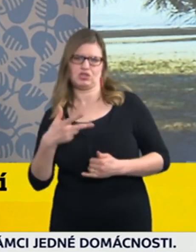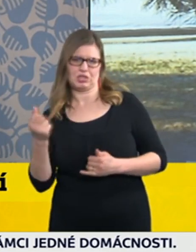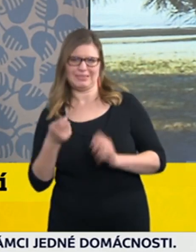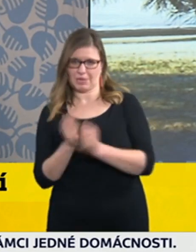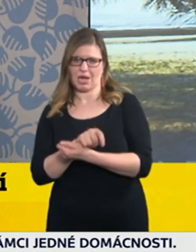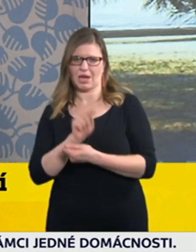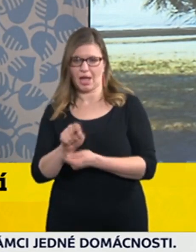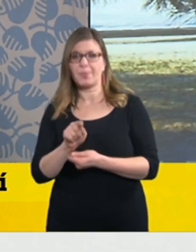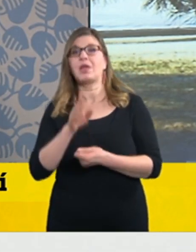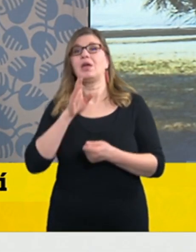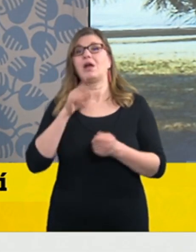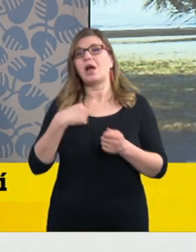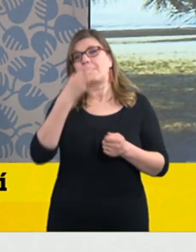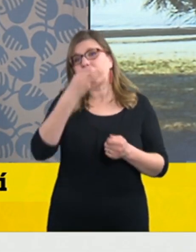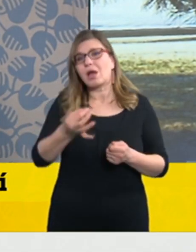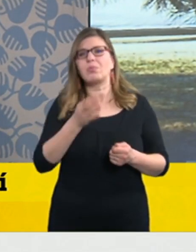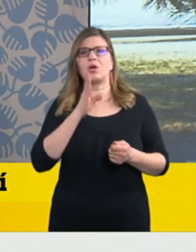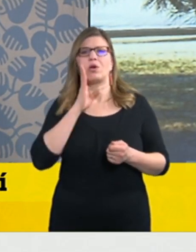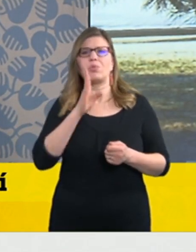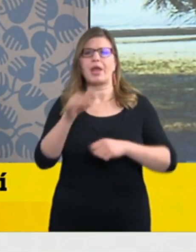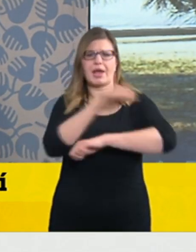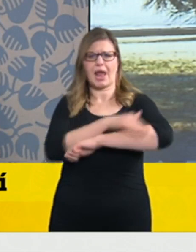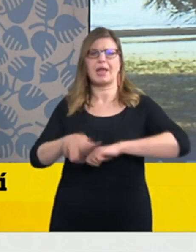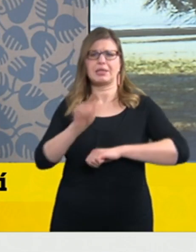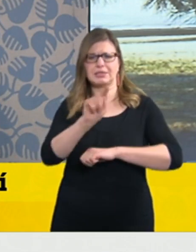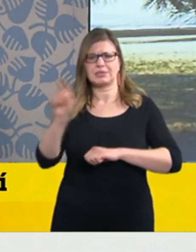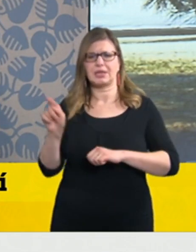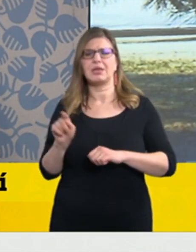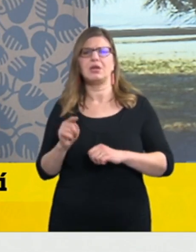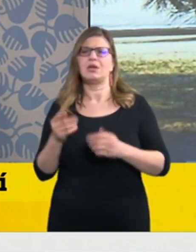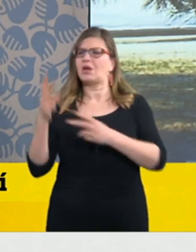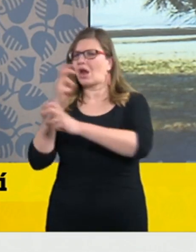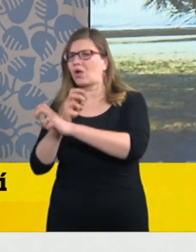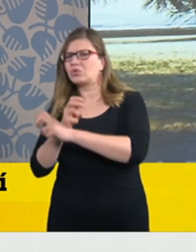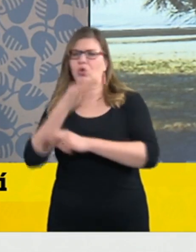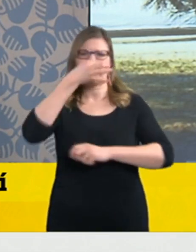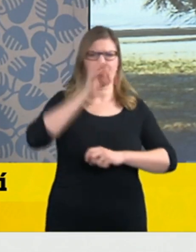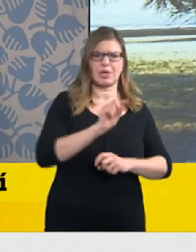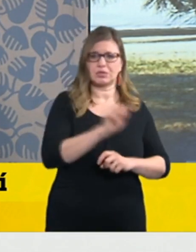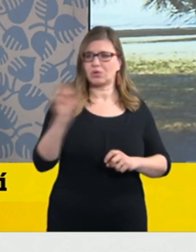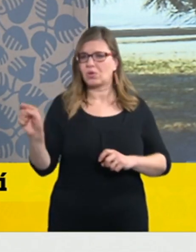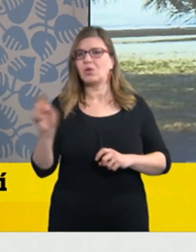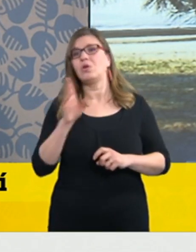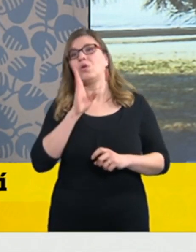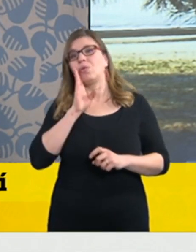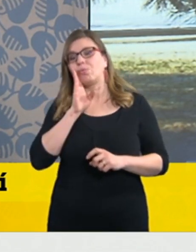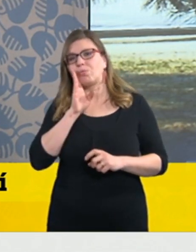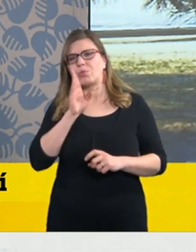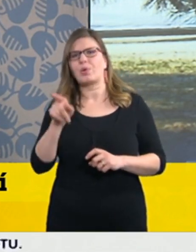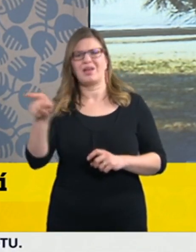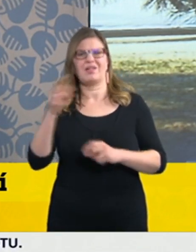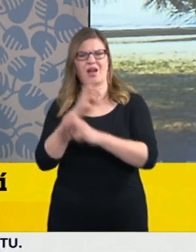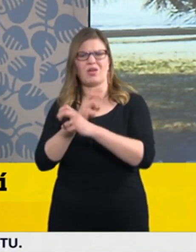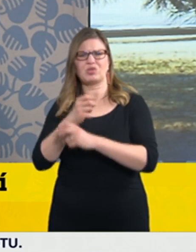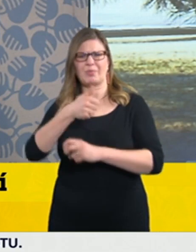antigenních testů na těch příhraničních oblastech, teď zejména s Rakouskem, kde budou také vyžadovat od 1. února nějakým